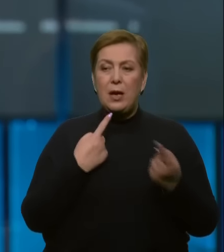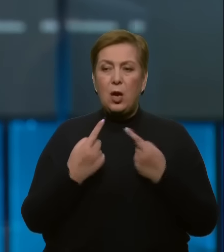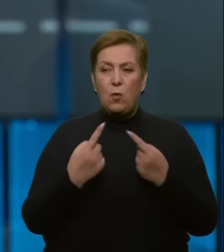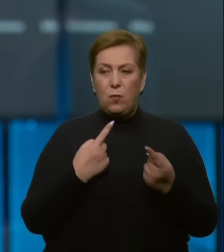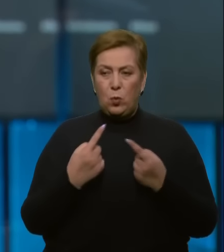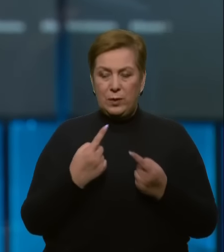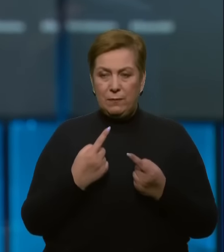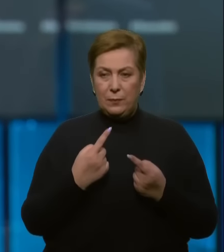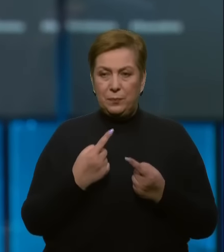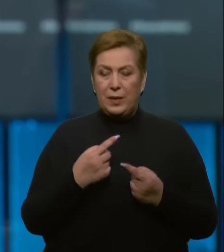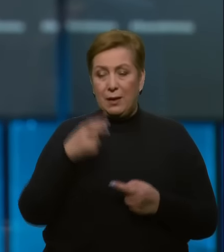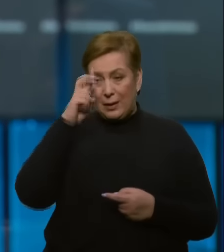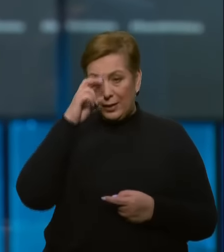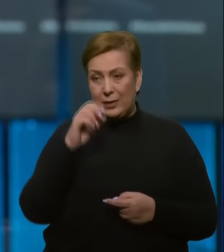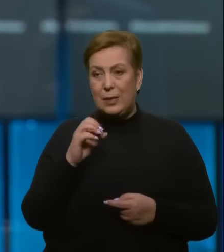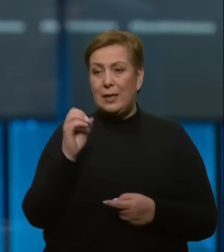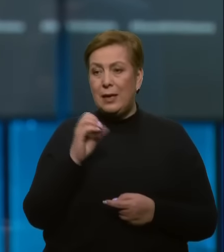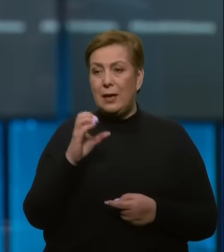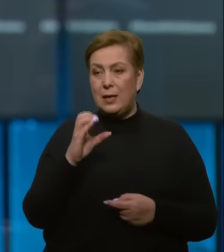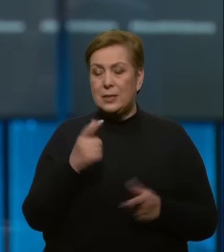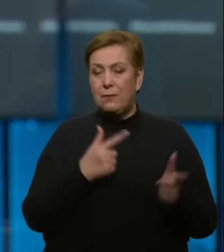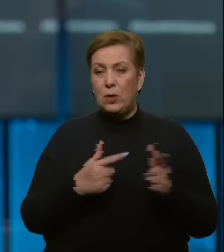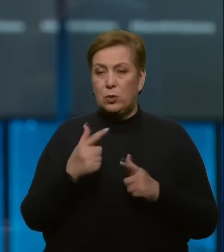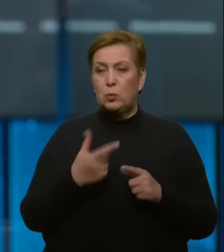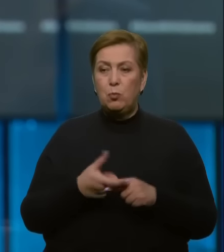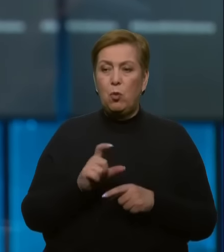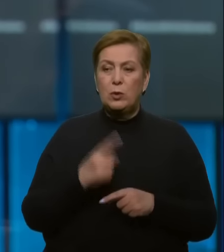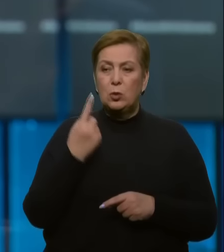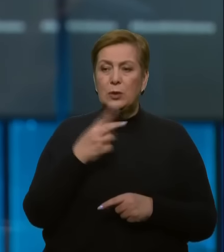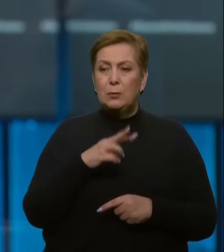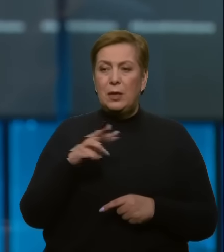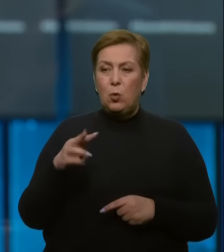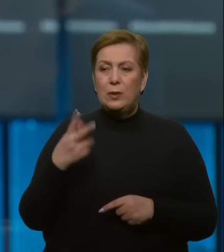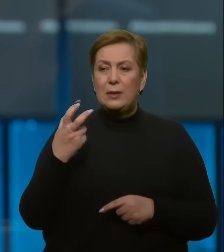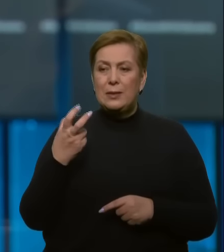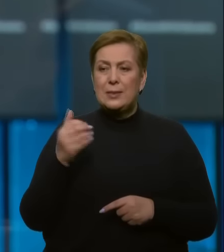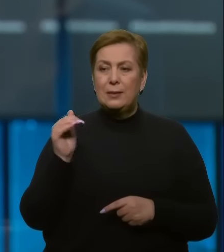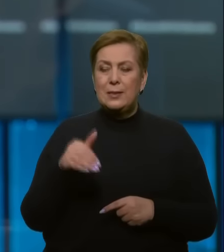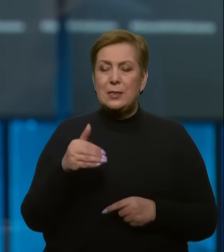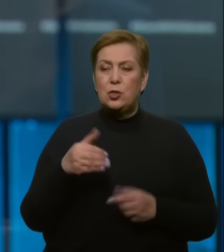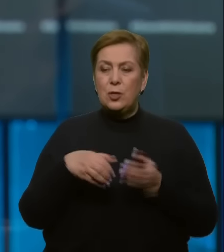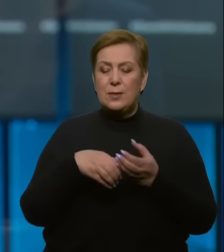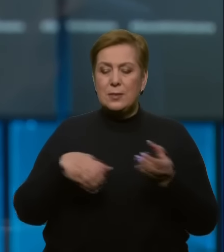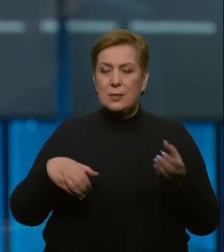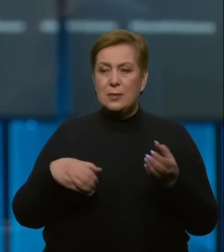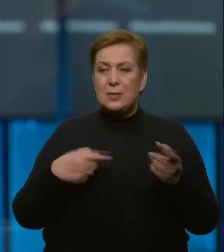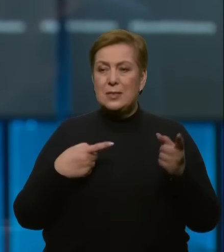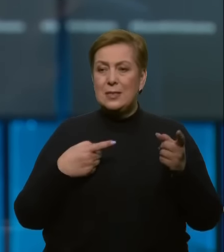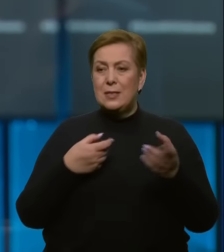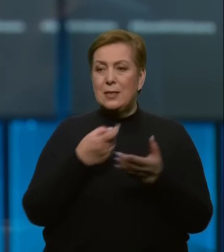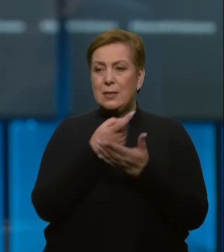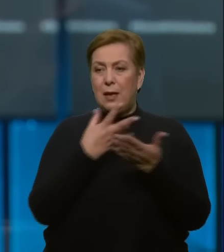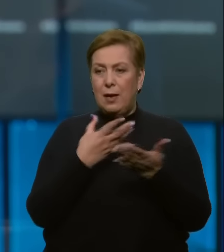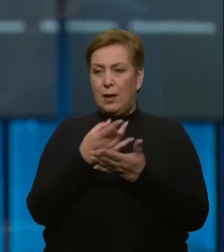Країни ЄС виготовлять цьогоріч понад 1 мільйон 300 тисяч снарядів. Більшість з них планують